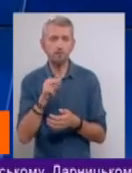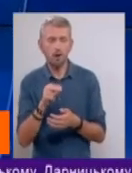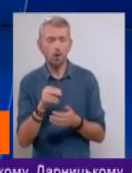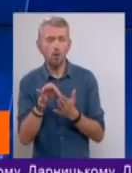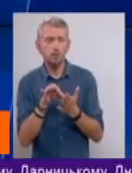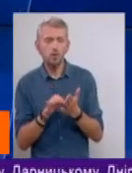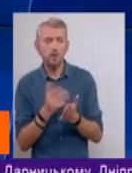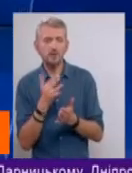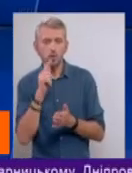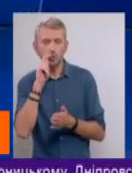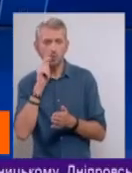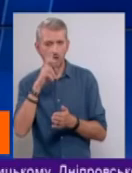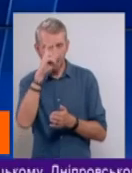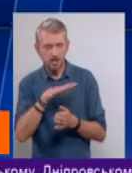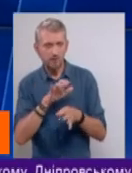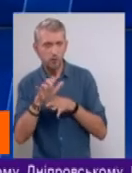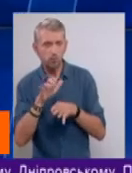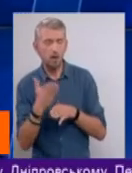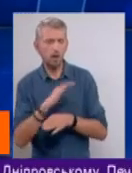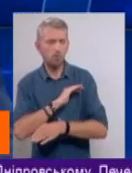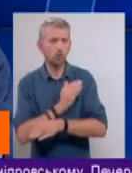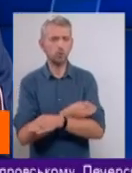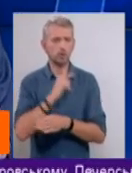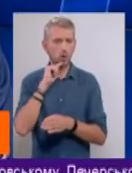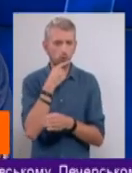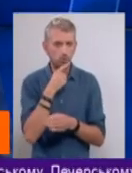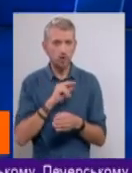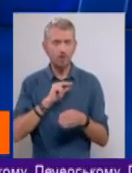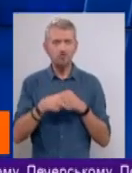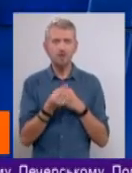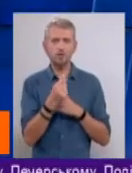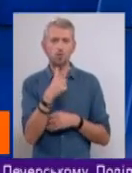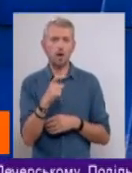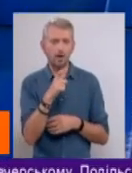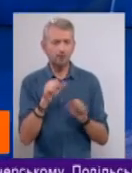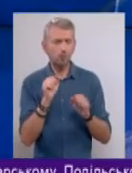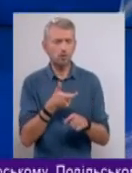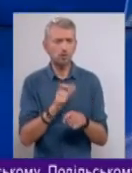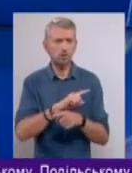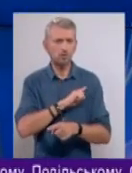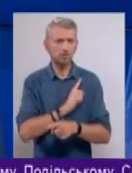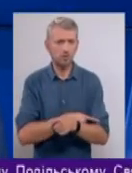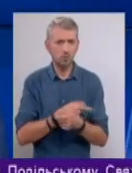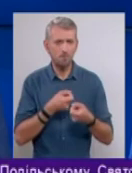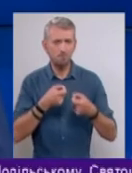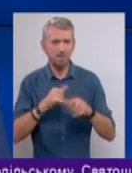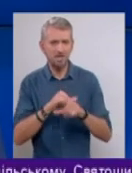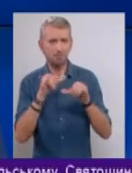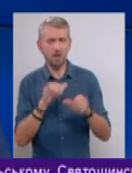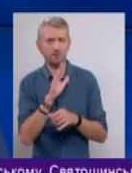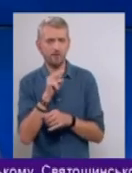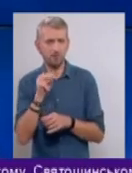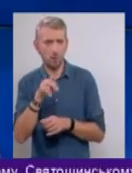яка в неї потужність економічна. І тому зрозуміло, що за рахунок ціни на газ можна дуже різко піднявати ВВП України і